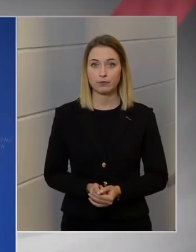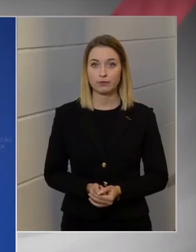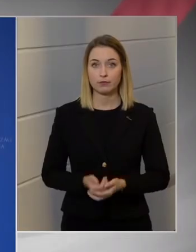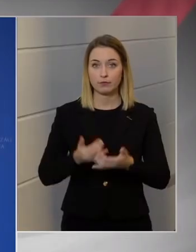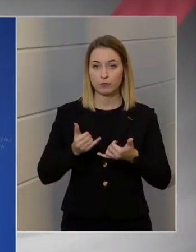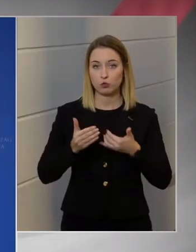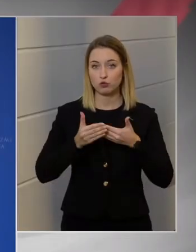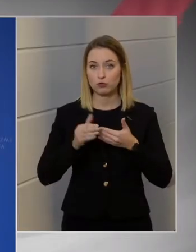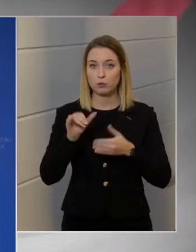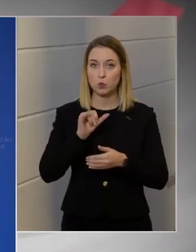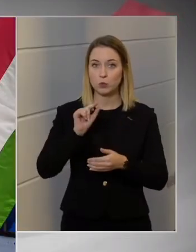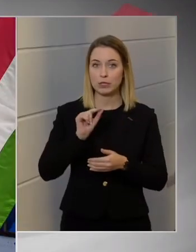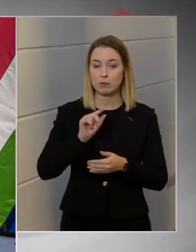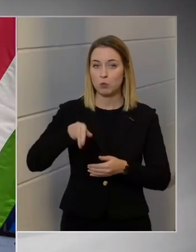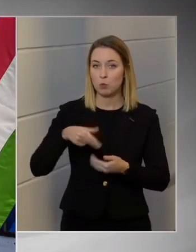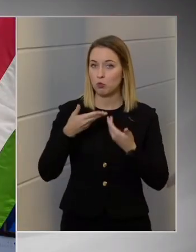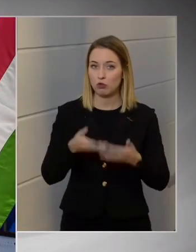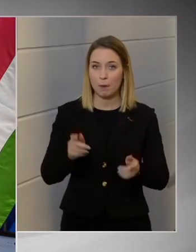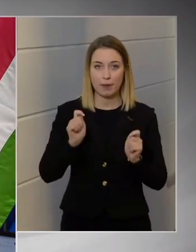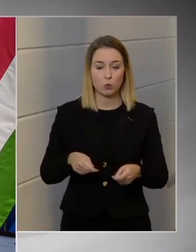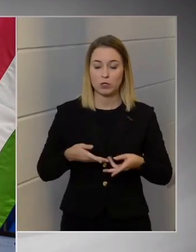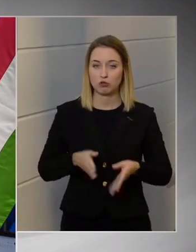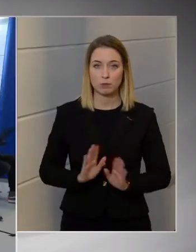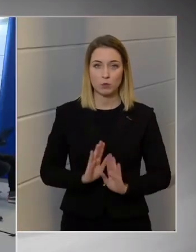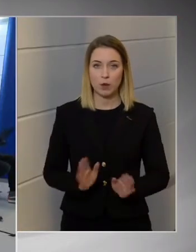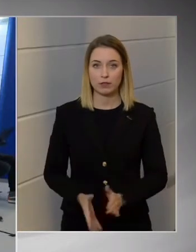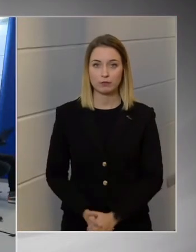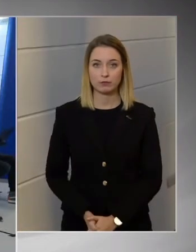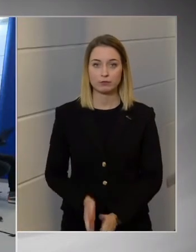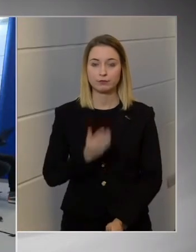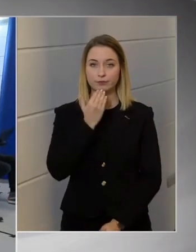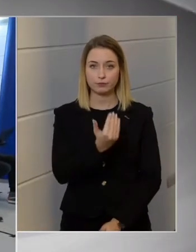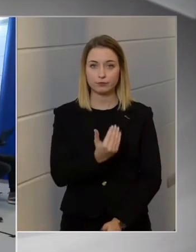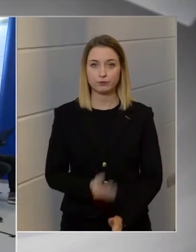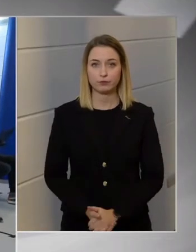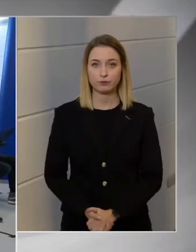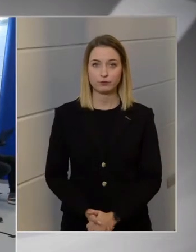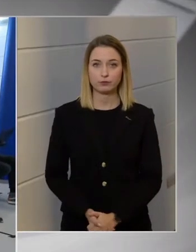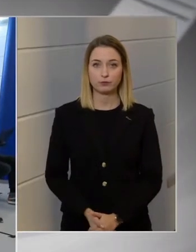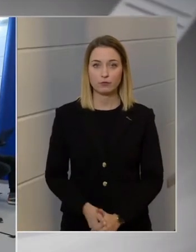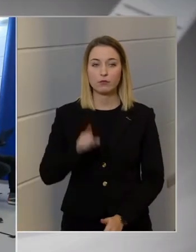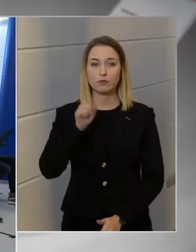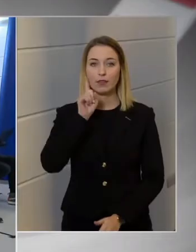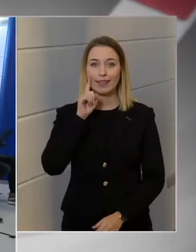Egyenőre nyugdíjminimumról semmilyen döntés nem született. Köszönöm. Index.